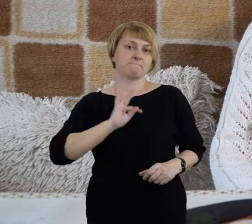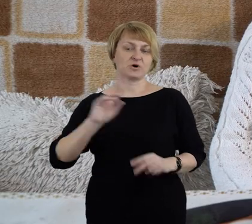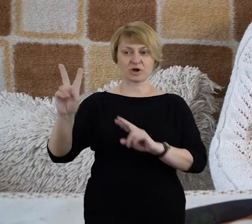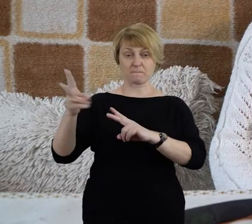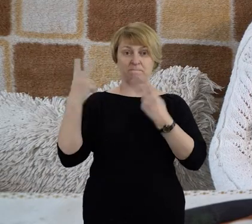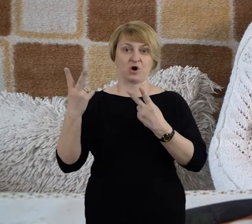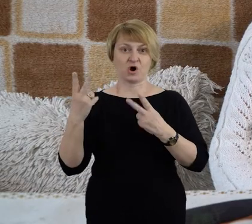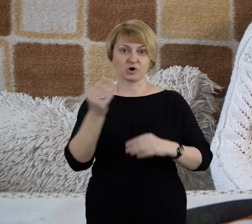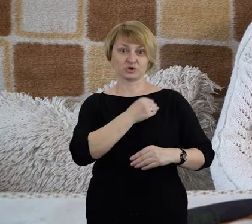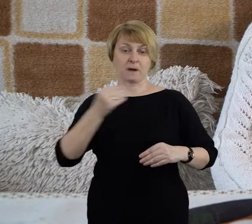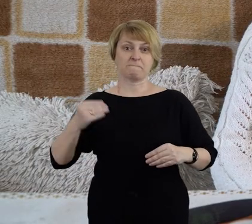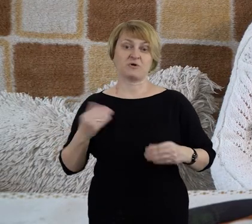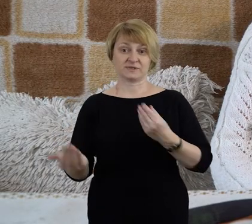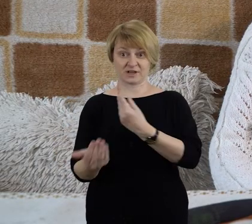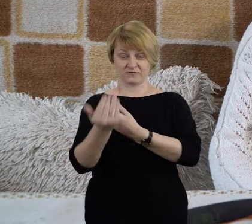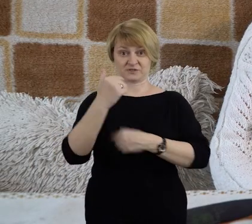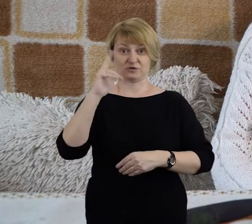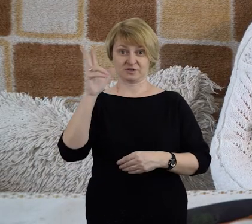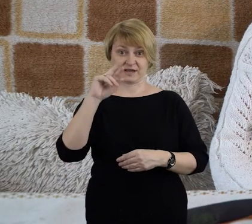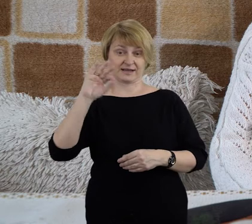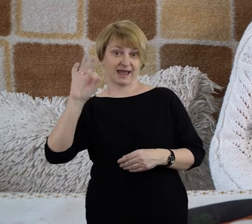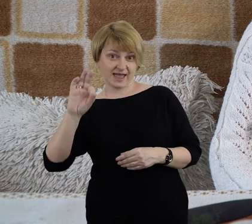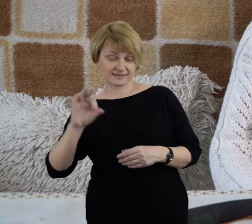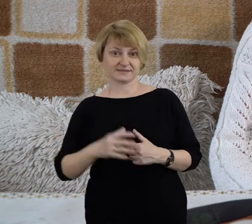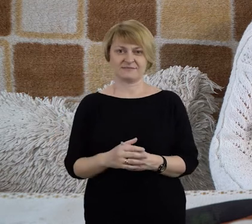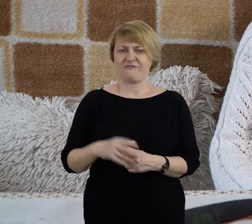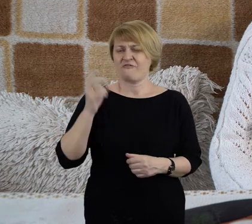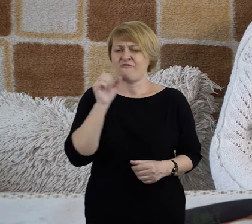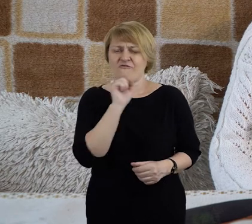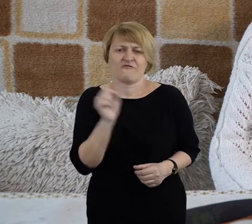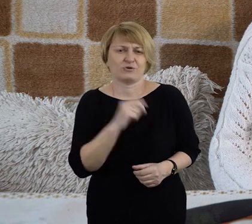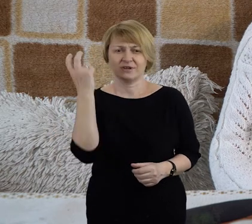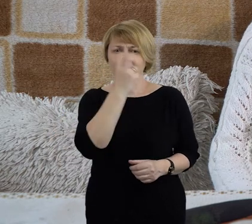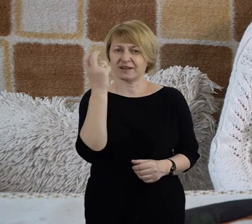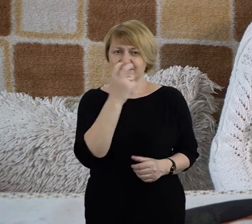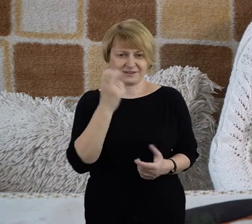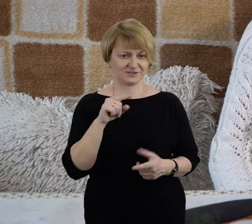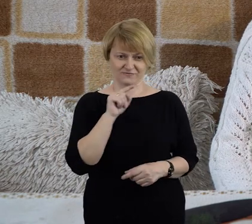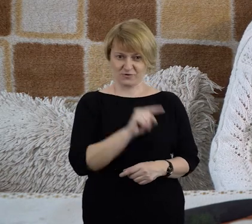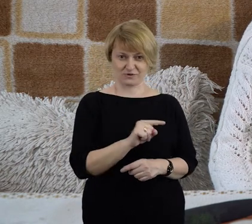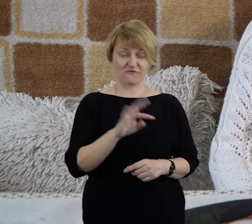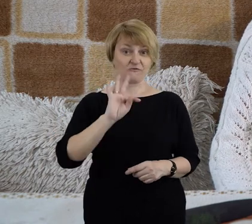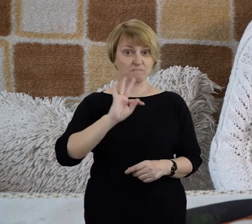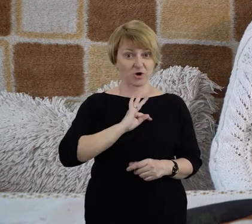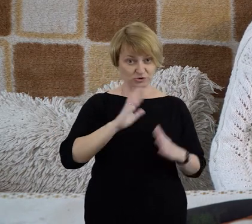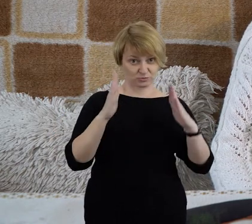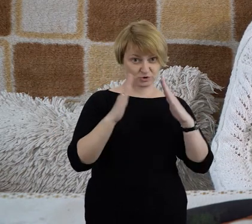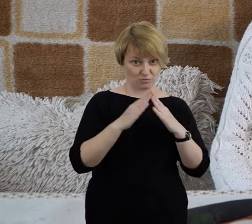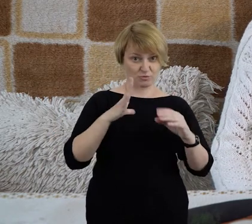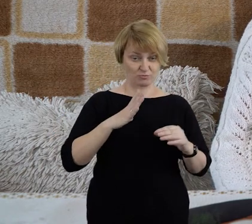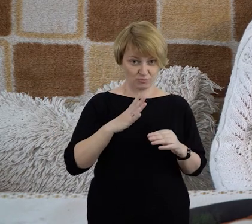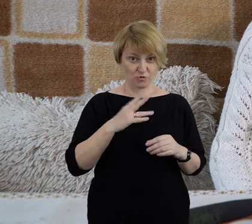Kresów, więc ona w ogóle o tym nie miała pojęcia i w ogóle ją to nie interesowało. Także w moim domu,